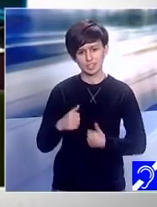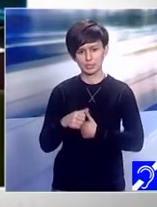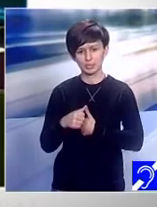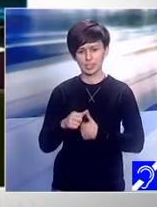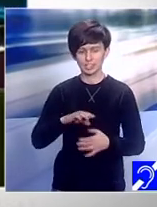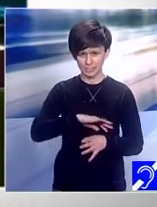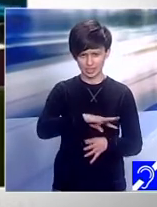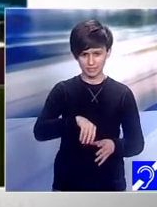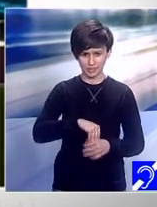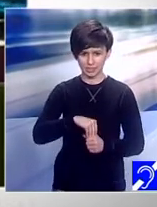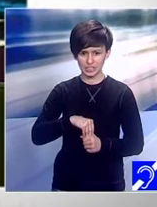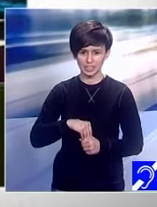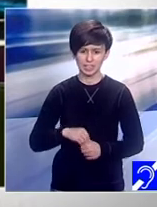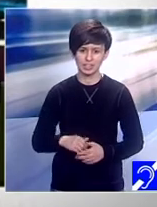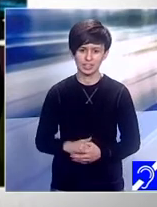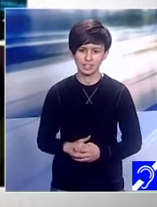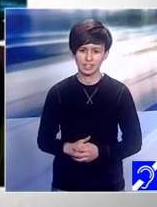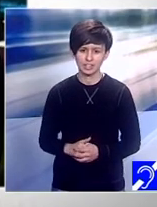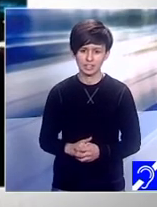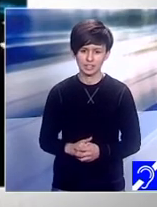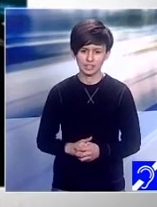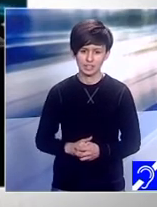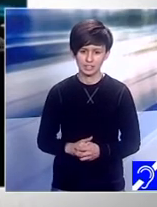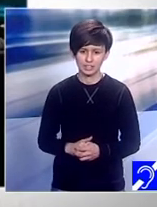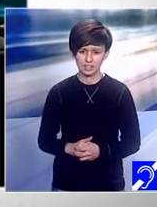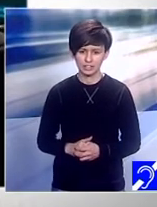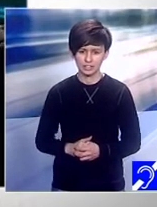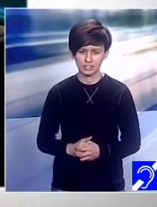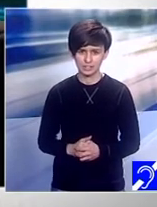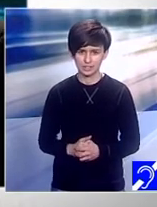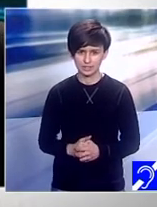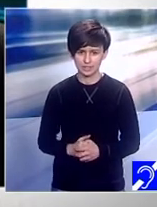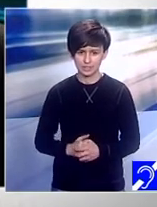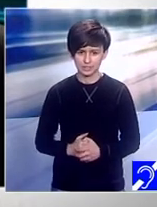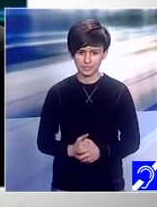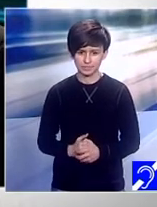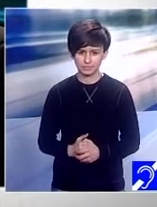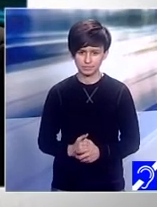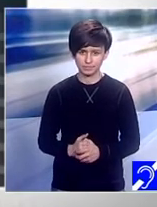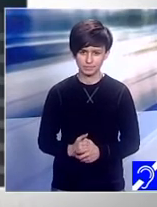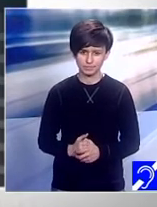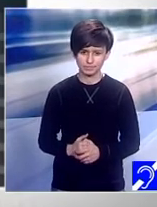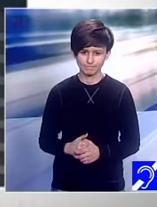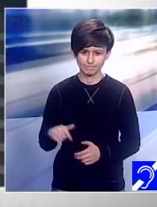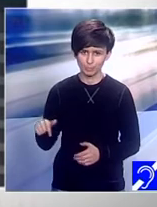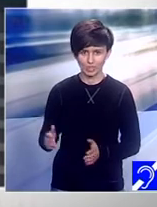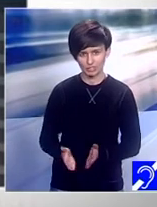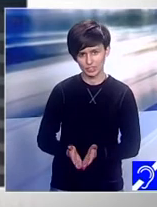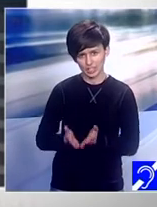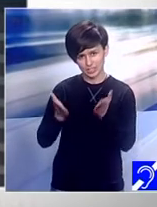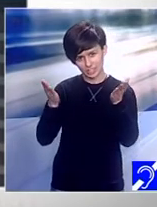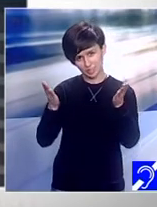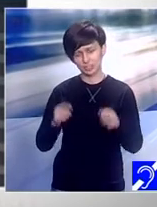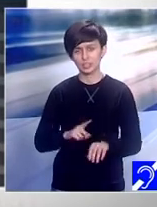îi cheamă o vină și maia la pop așa sărbați voi momentele